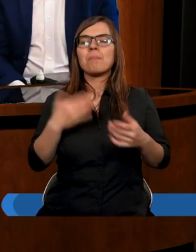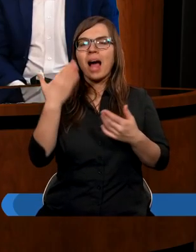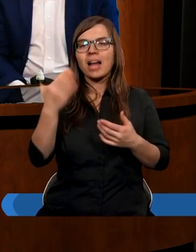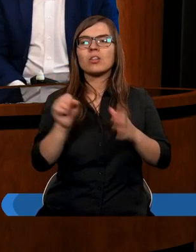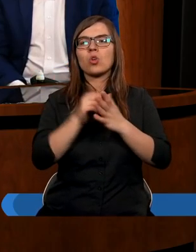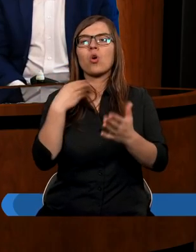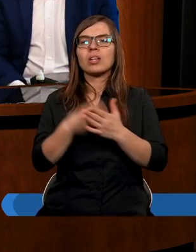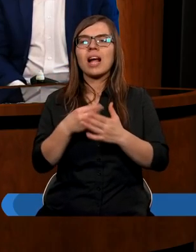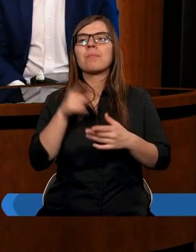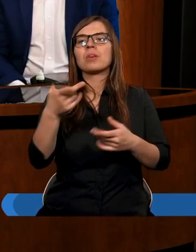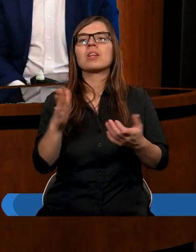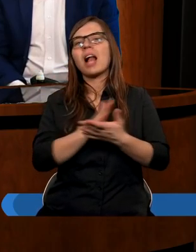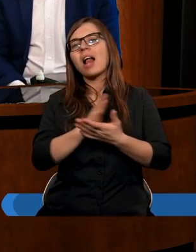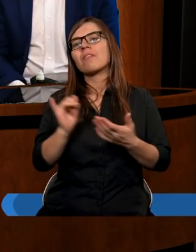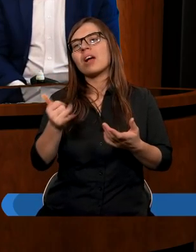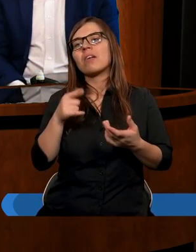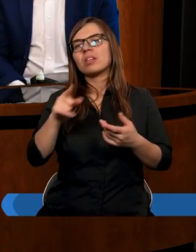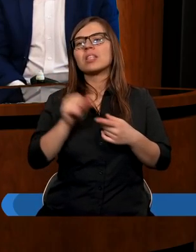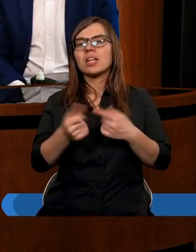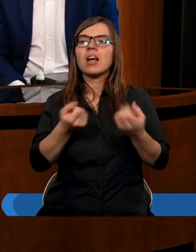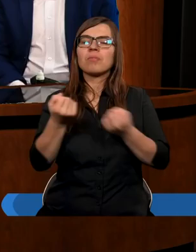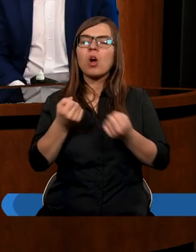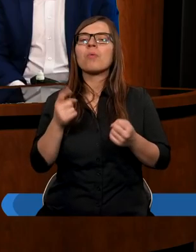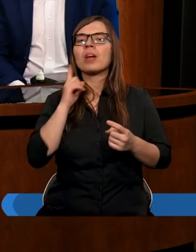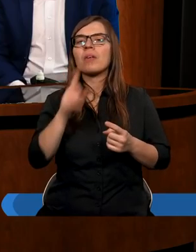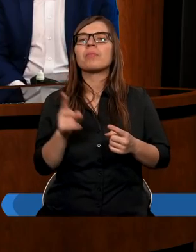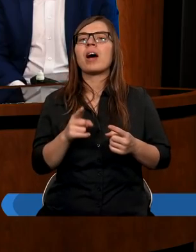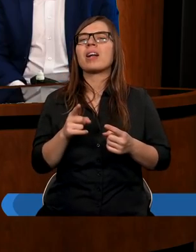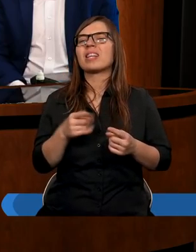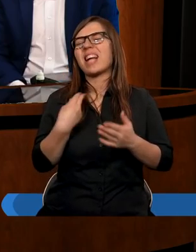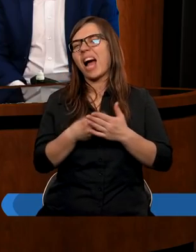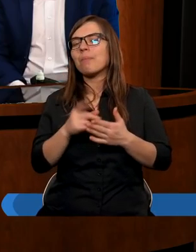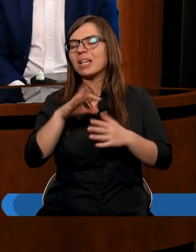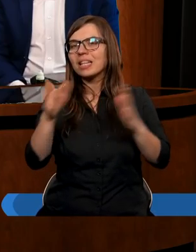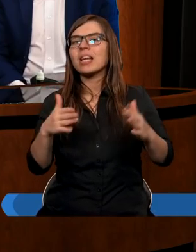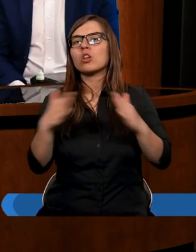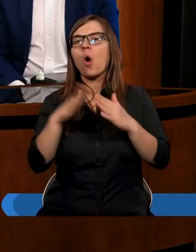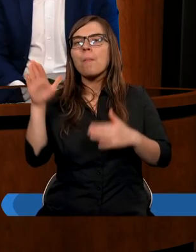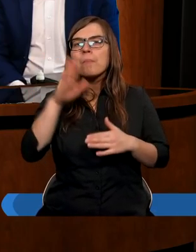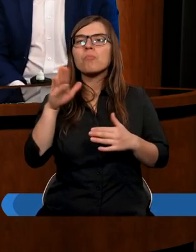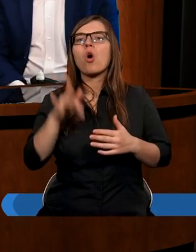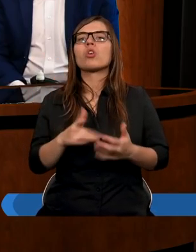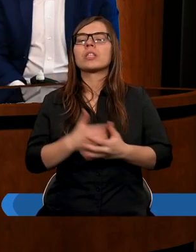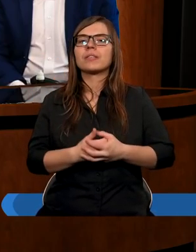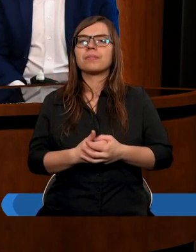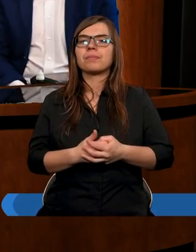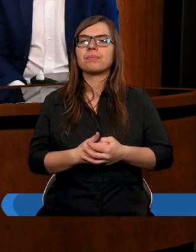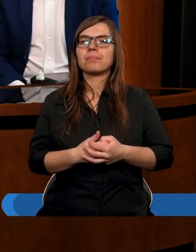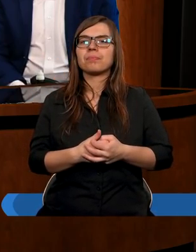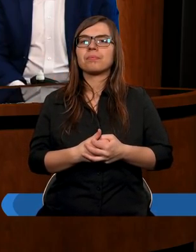skarbca, zależy jak to, kiedy nazywano, skarbiec, składnica, dom Boży. Mhm.